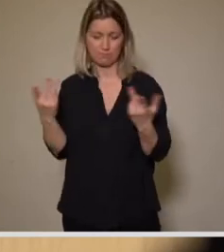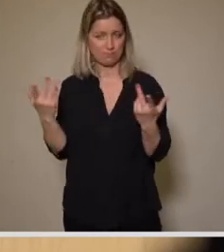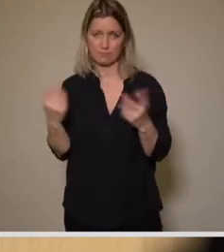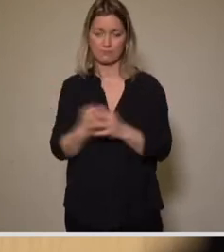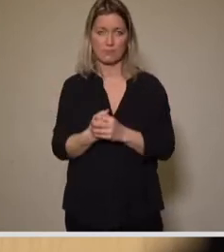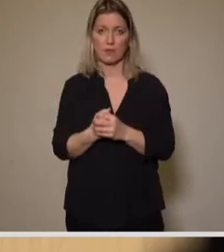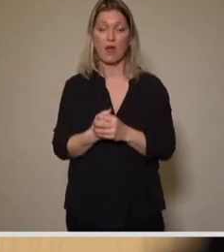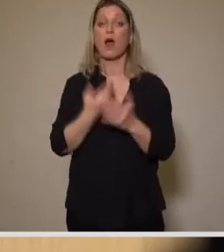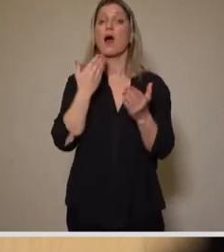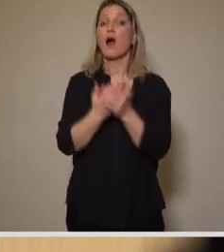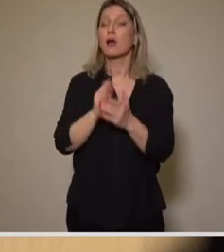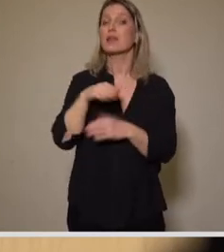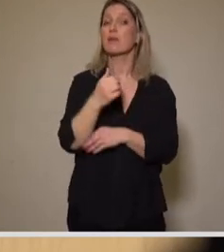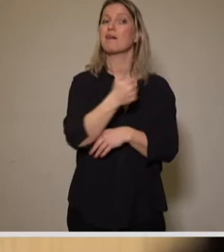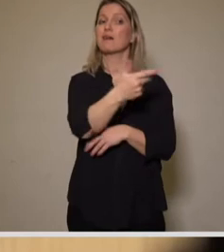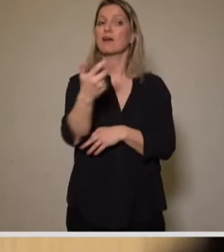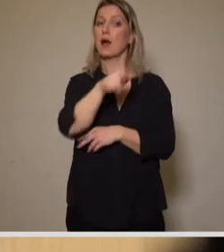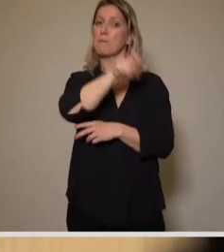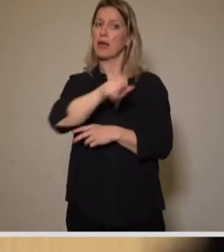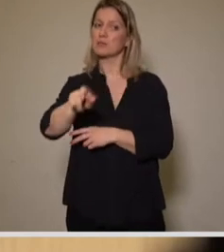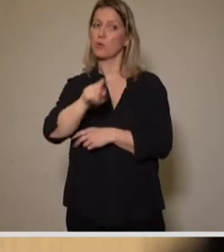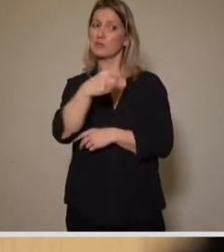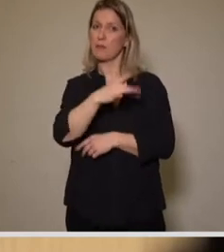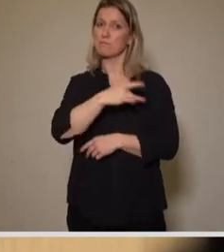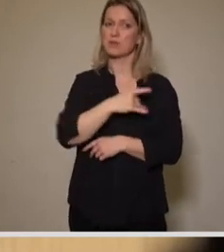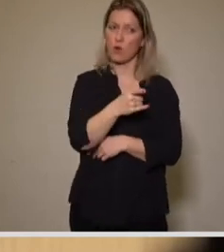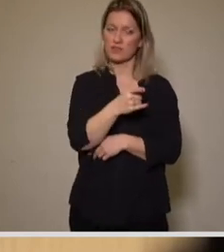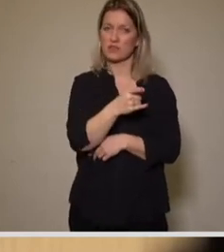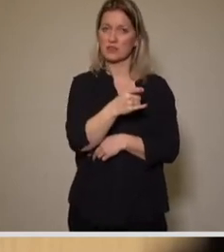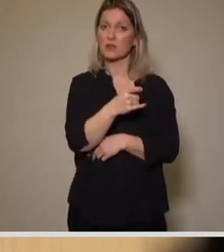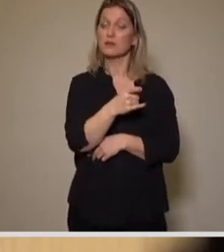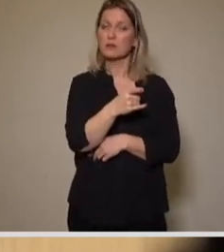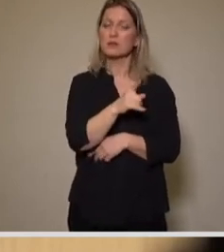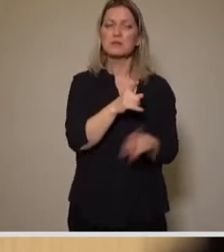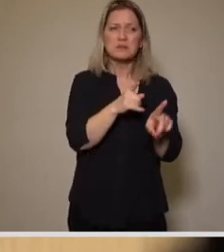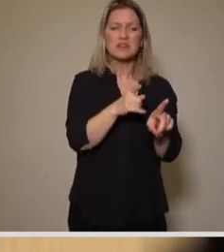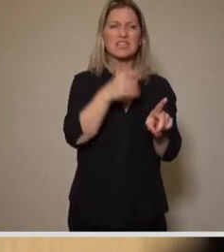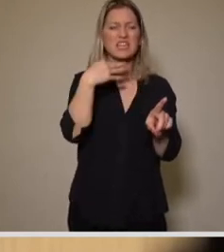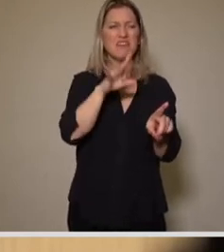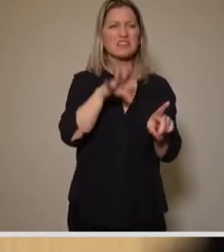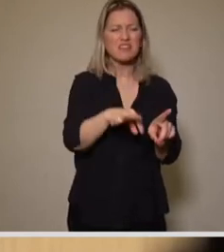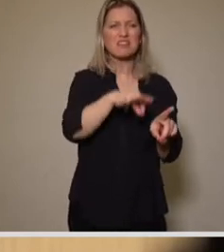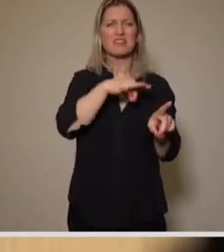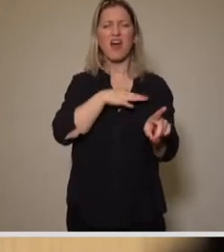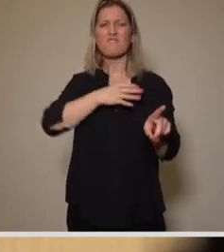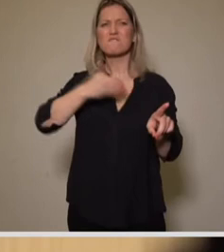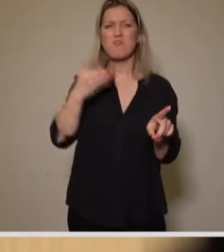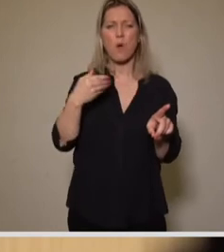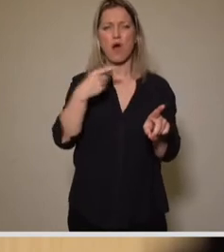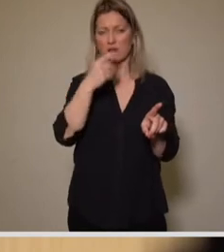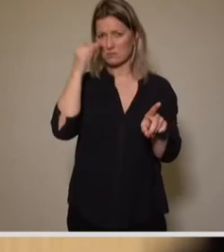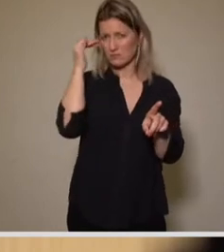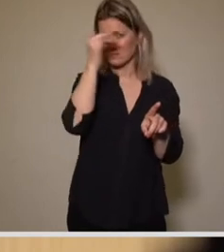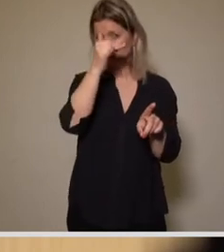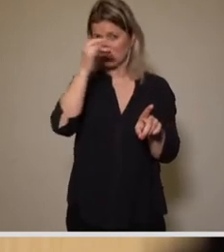auch betroffenen Personen zunehmend schwerer, den möglichen Ort der Ansteckung überhaupt